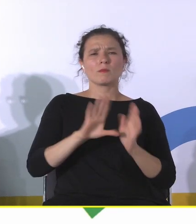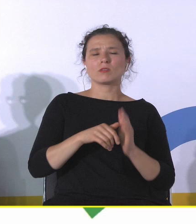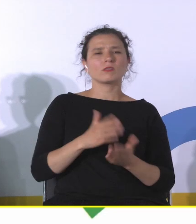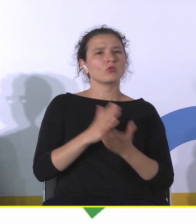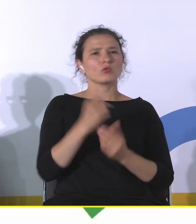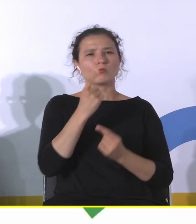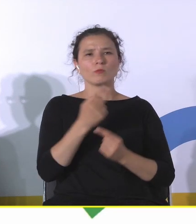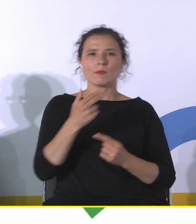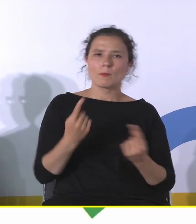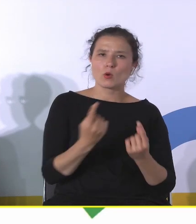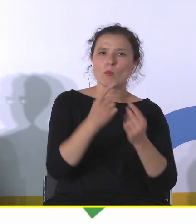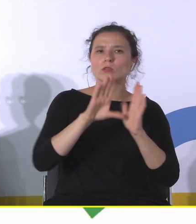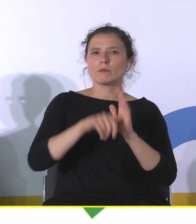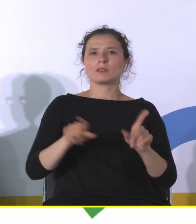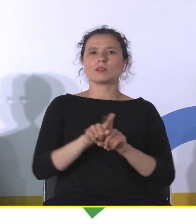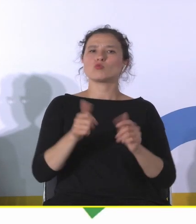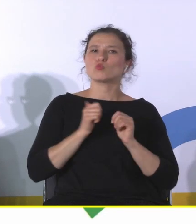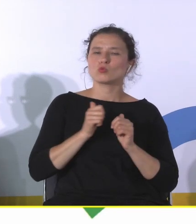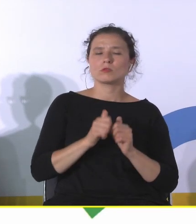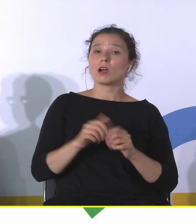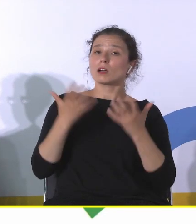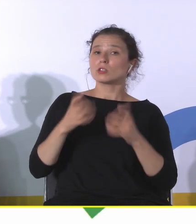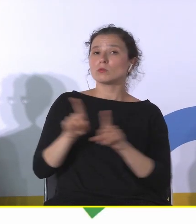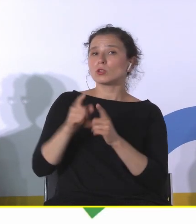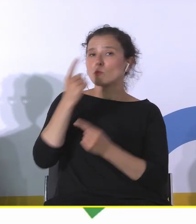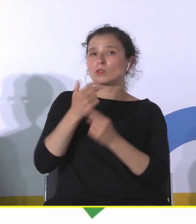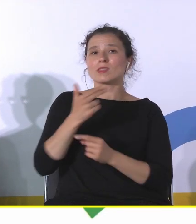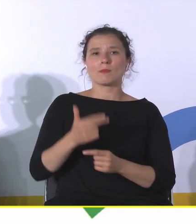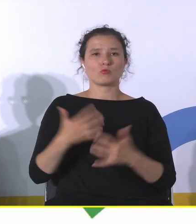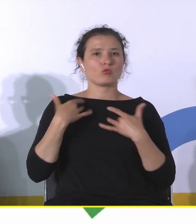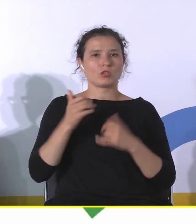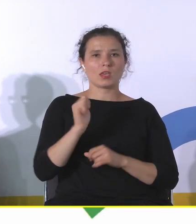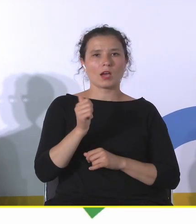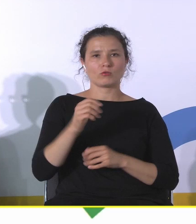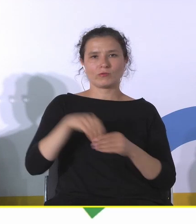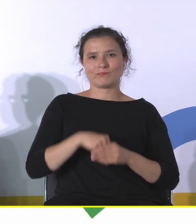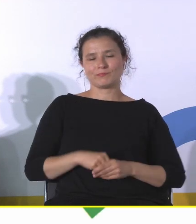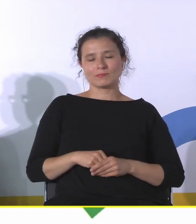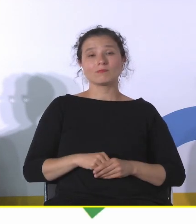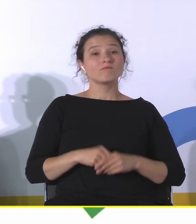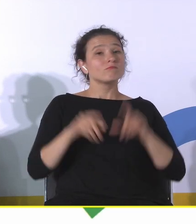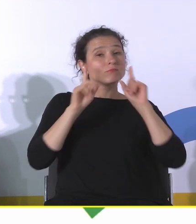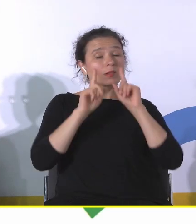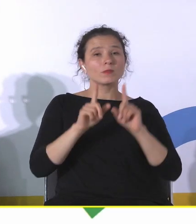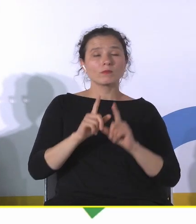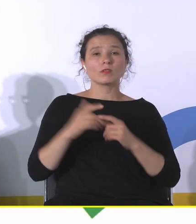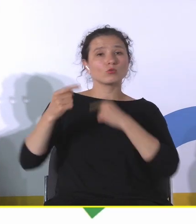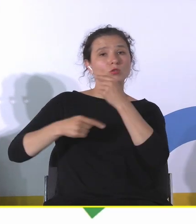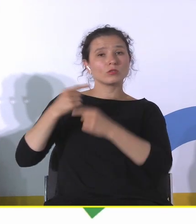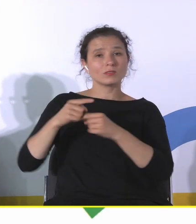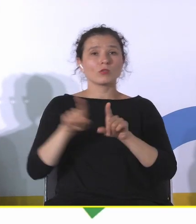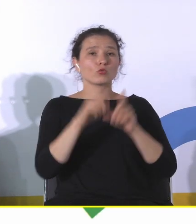turystyce, ale przede wszystkim chcieliśmy pomyśleć o jakości życia. O tym, że tak naprawdę dziedzictwo i kultura